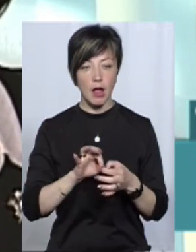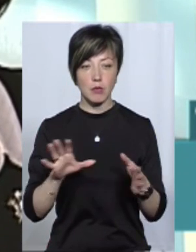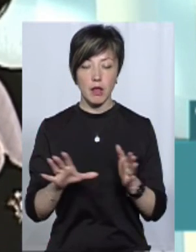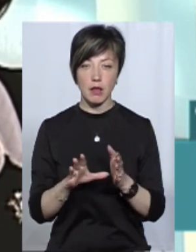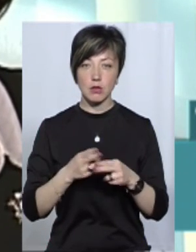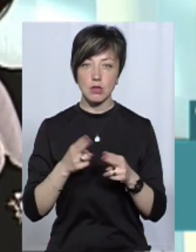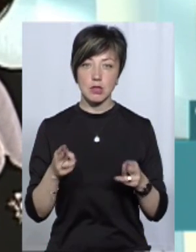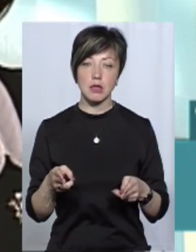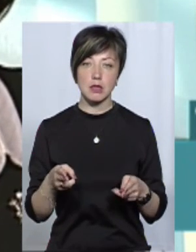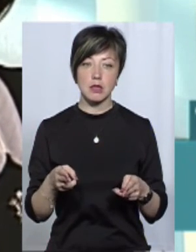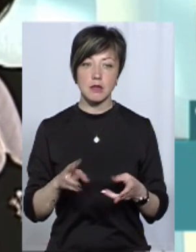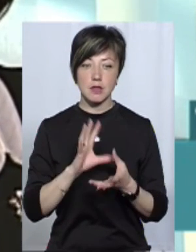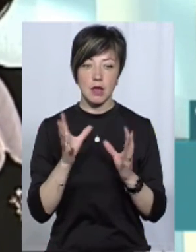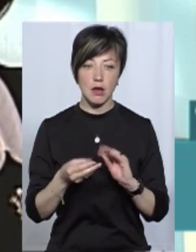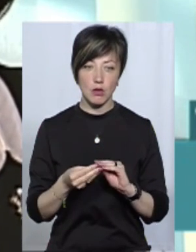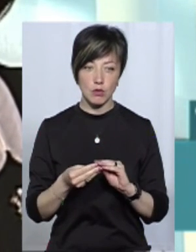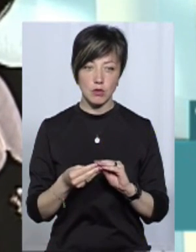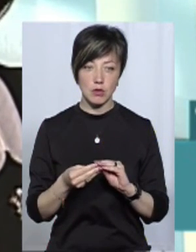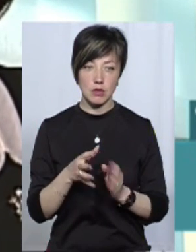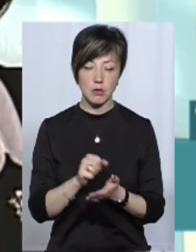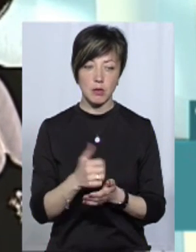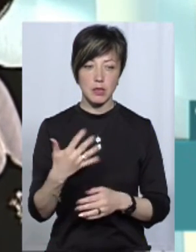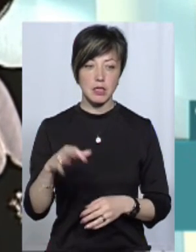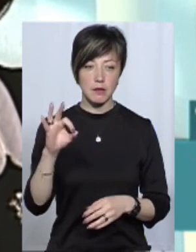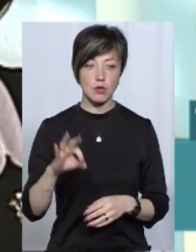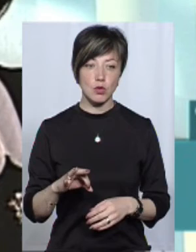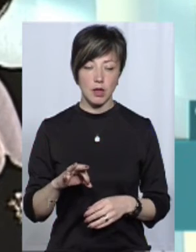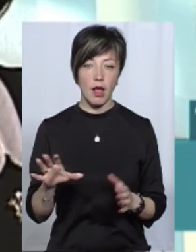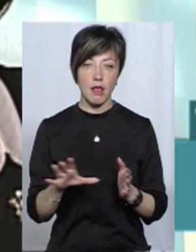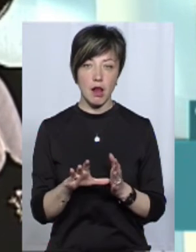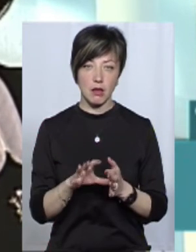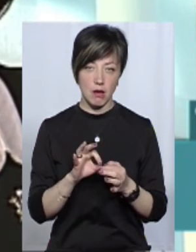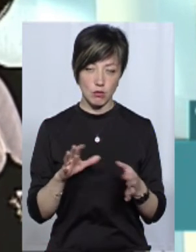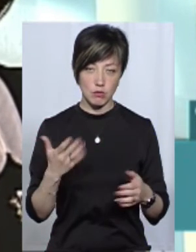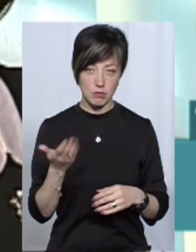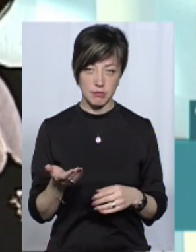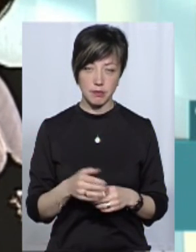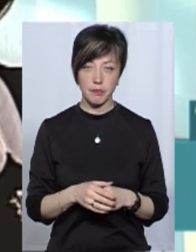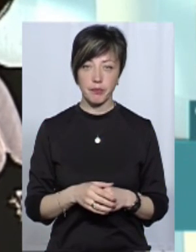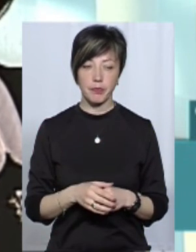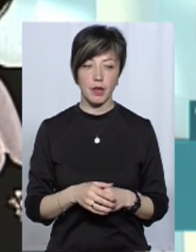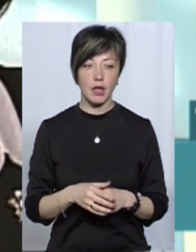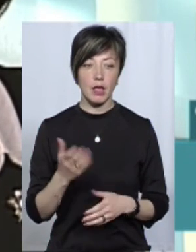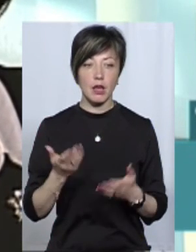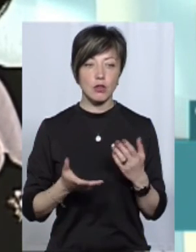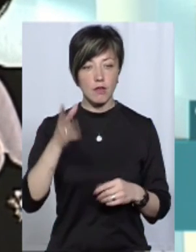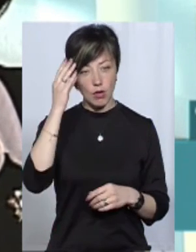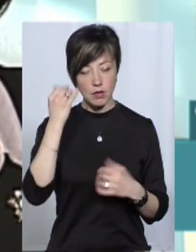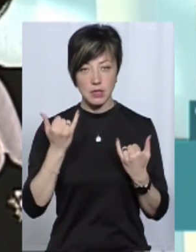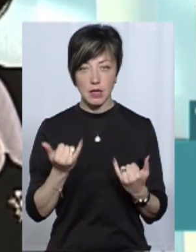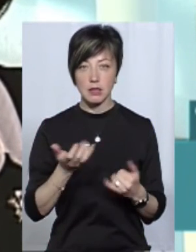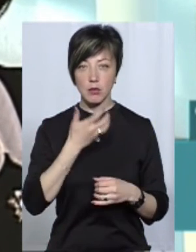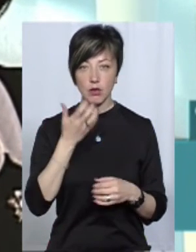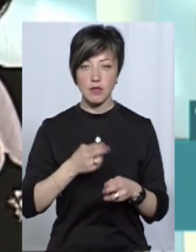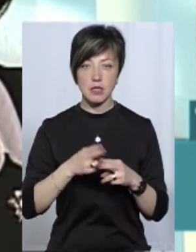атометростанція в загальному обсязі займає 50%. Тому, якщо, враховуючи, що зараз